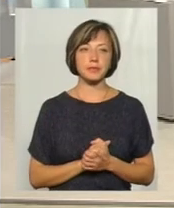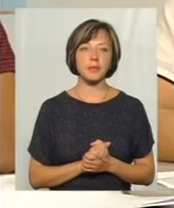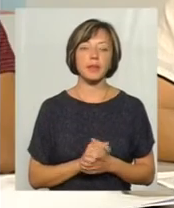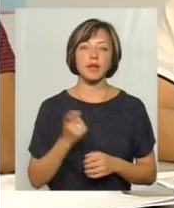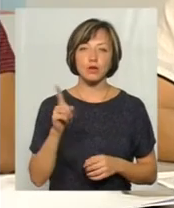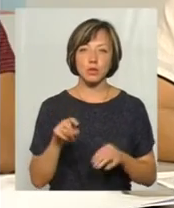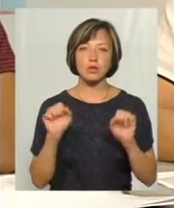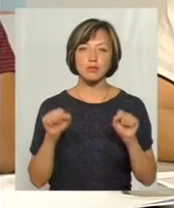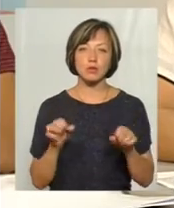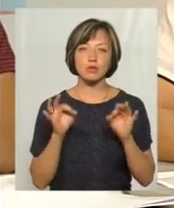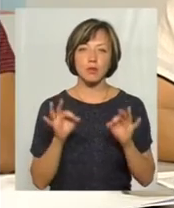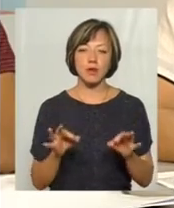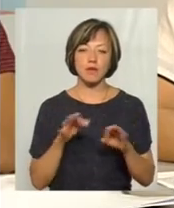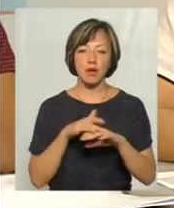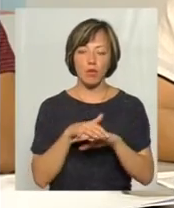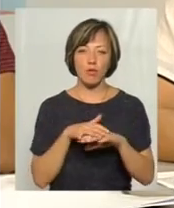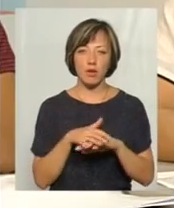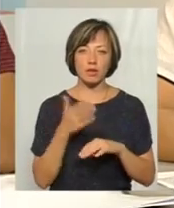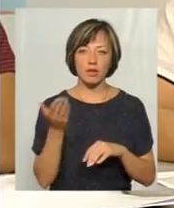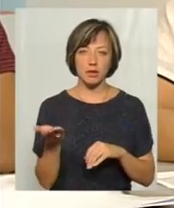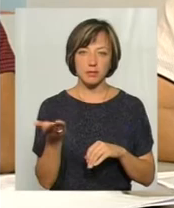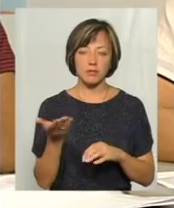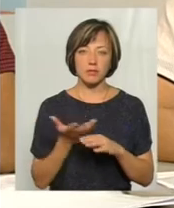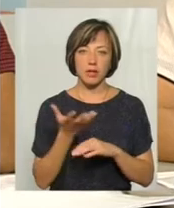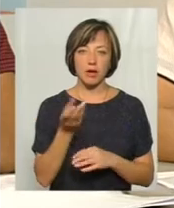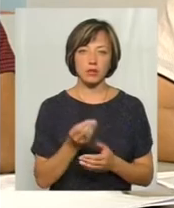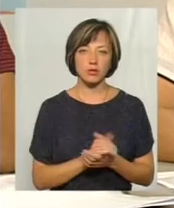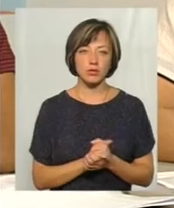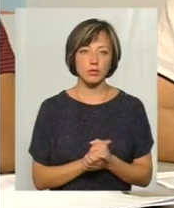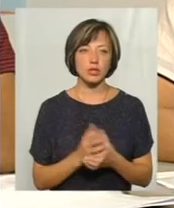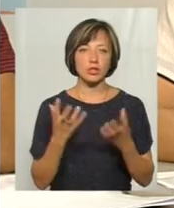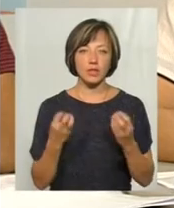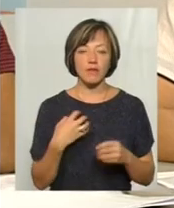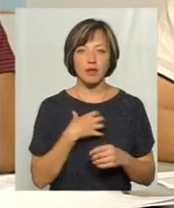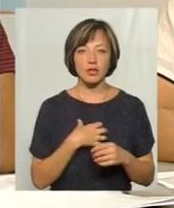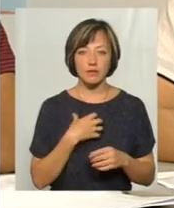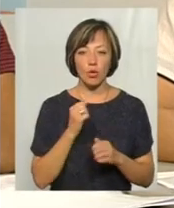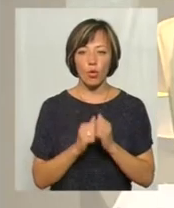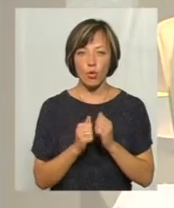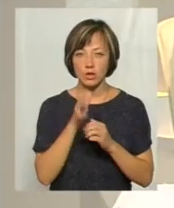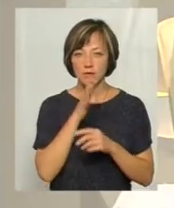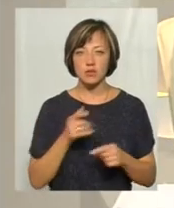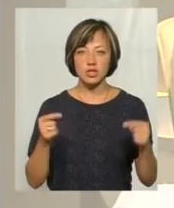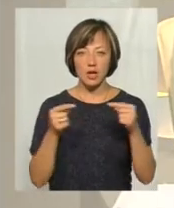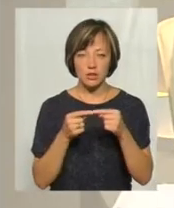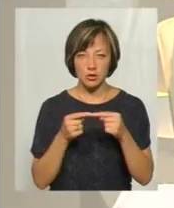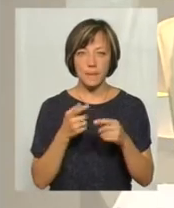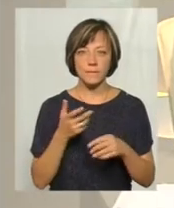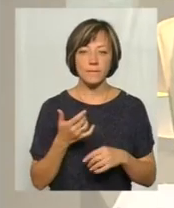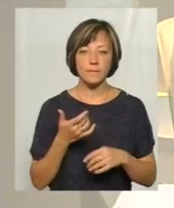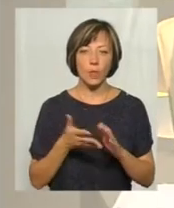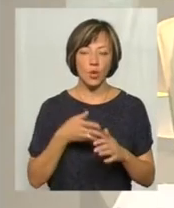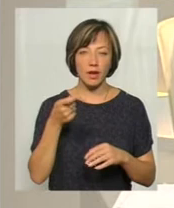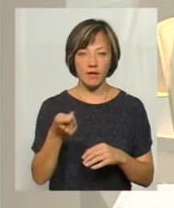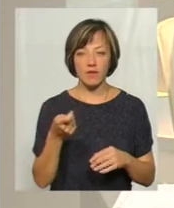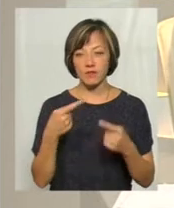тоді ми зможемо правильно нараховувати їм плату. Тобто тут ще важливо, щоб кожен вчасно був свідомий і вчасно подавав.